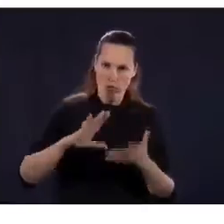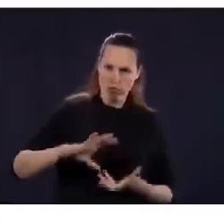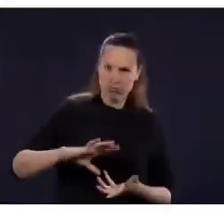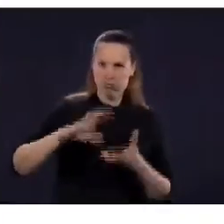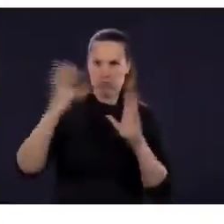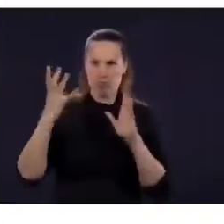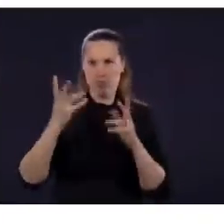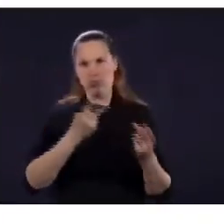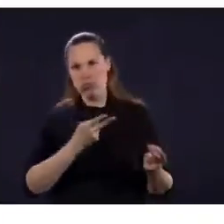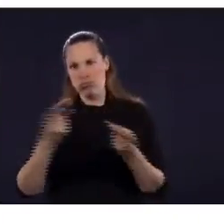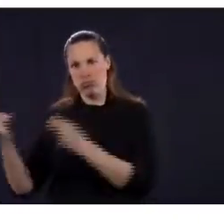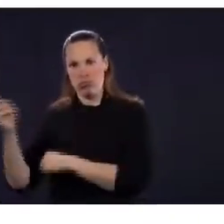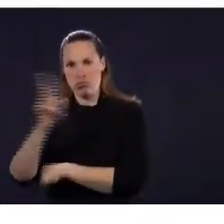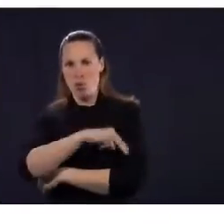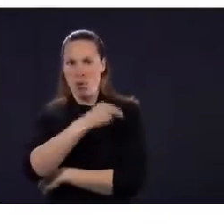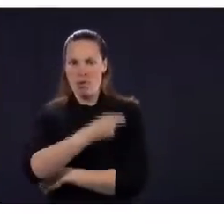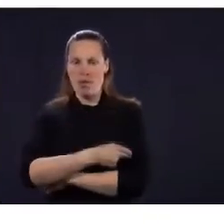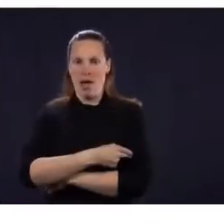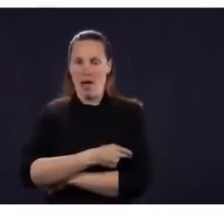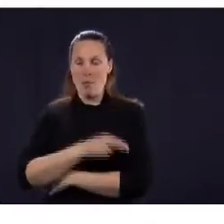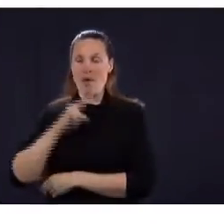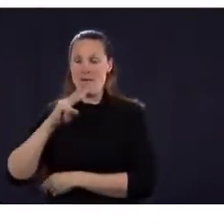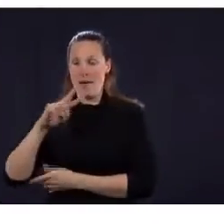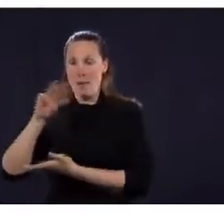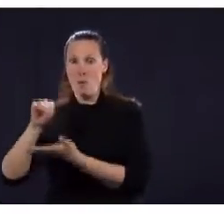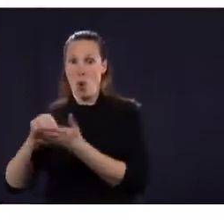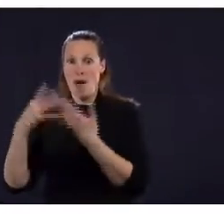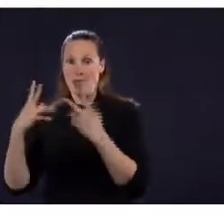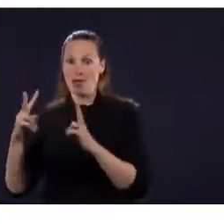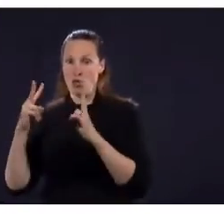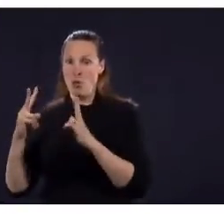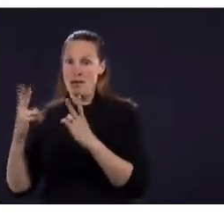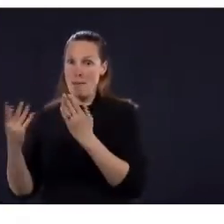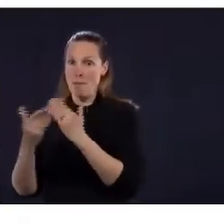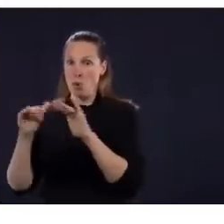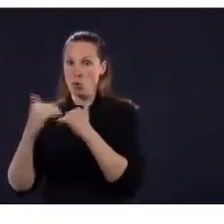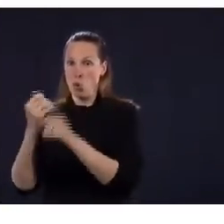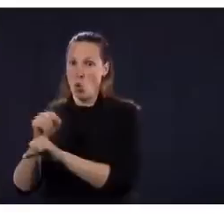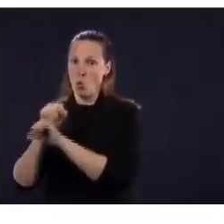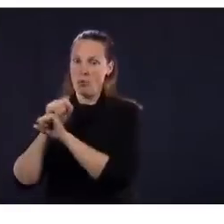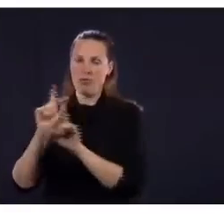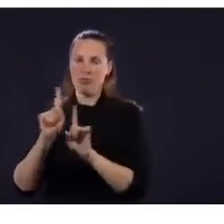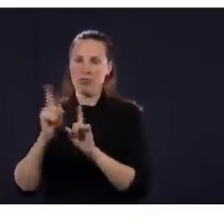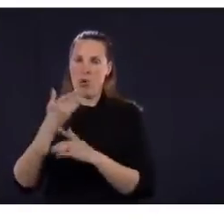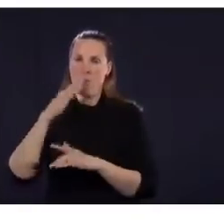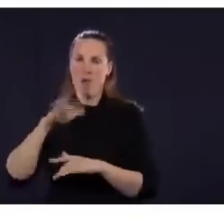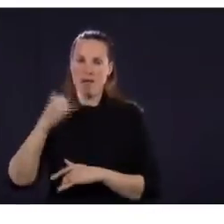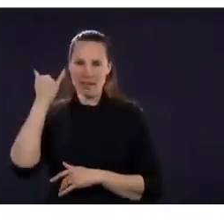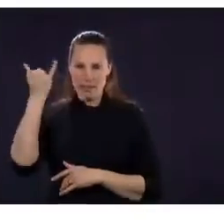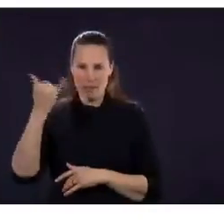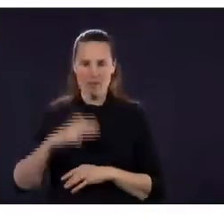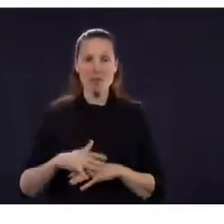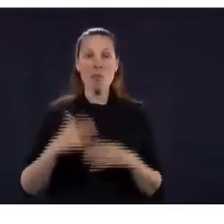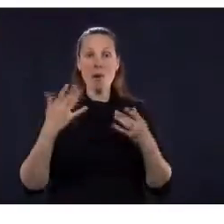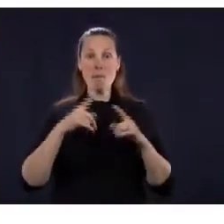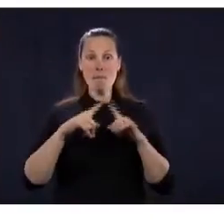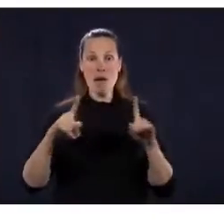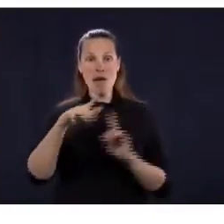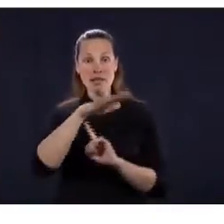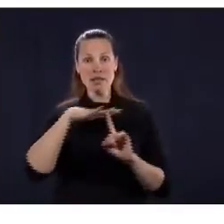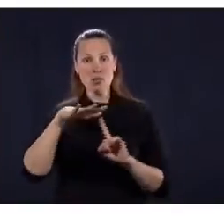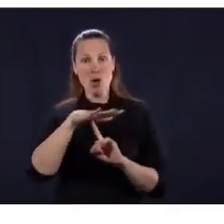qui ont déjà ouvert. Je rappelle par contre l'importance de garder la